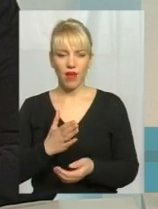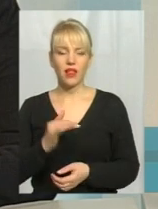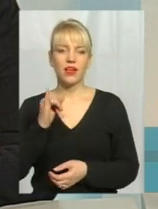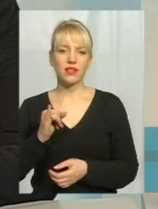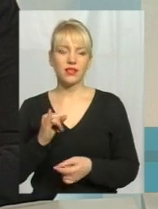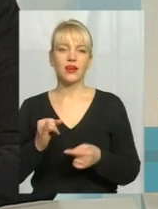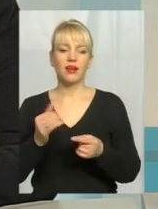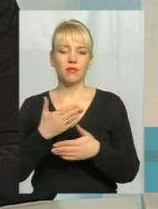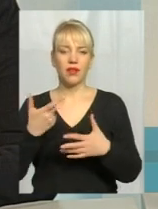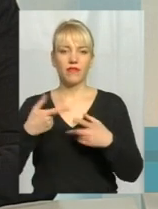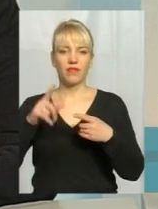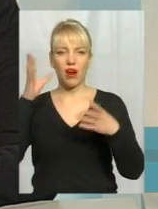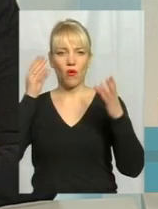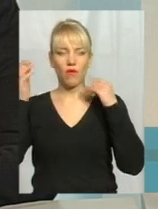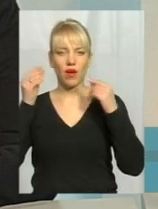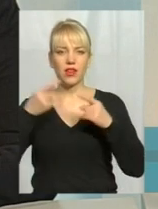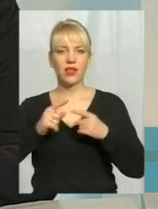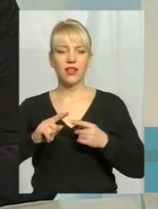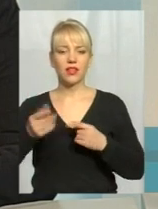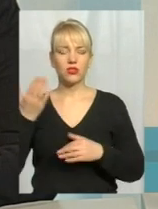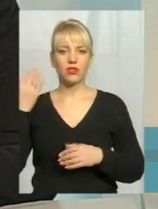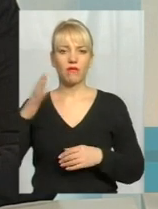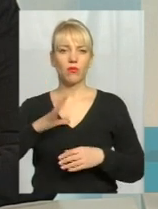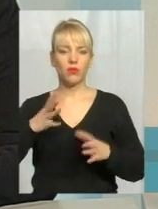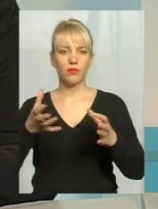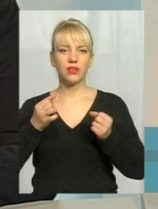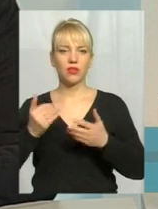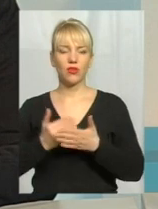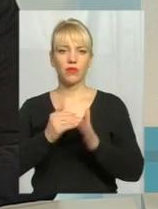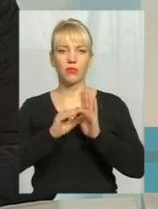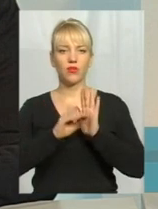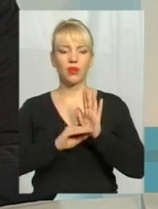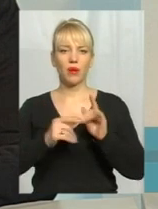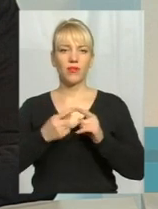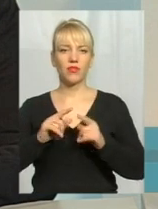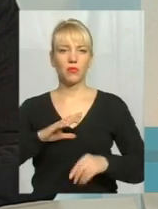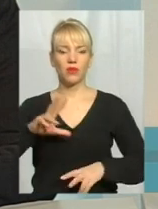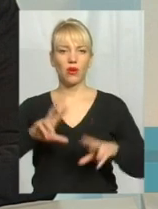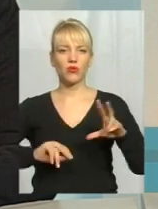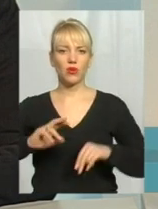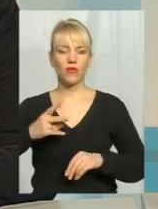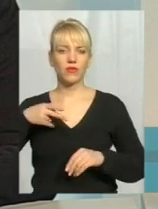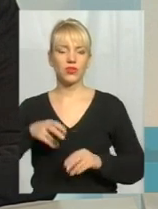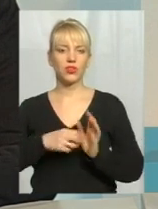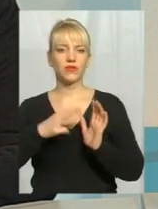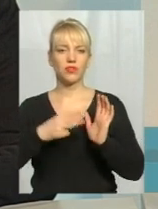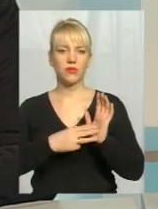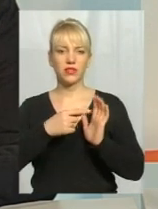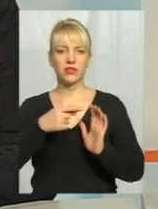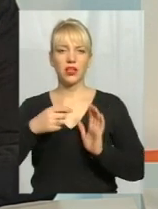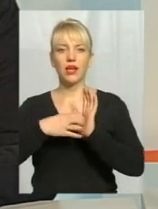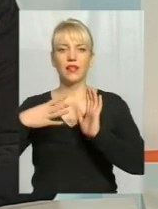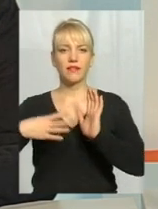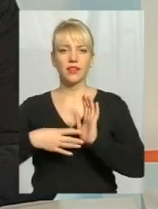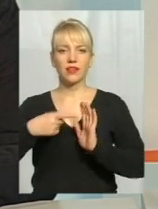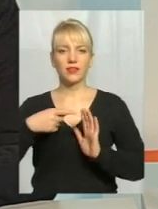більшості. І нещодавно була прийнята нова програма підтримка АТО. Вона розрахована на 18-19-20-й